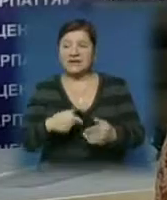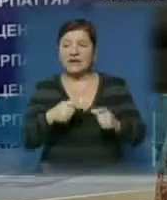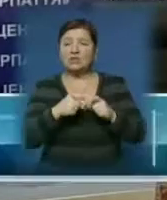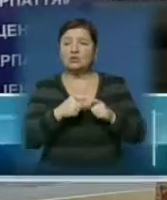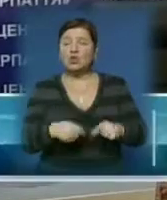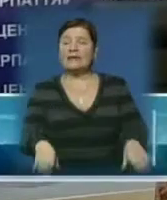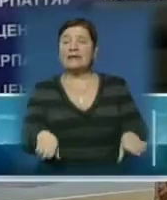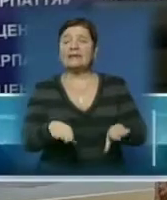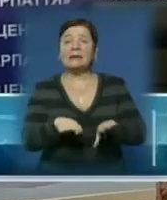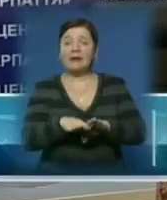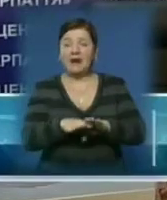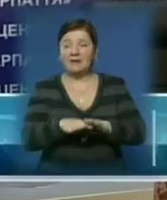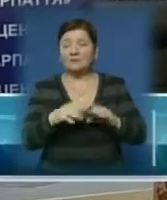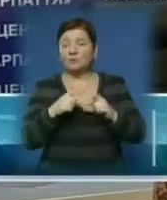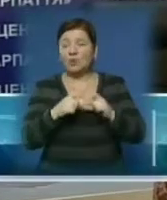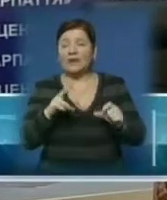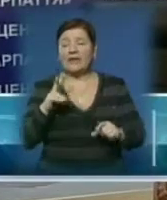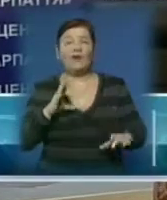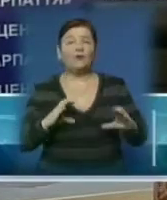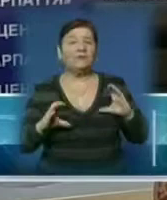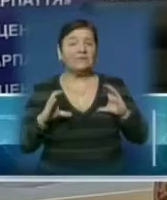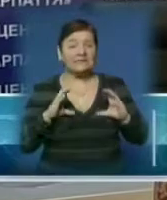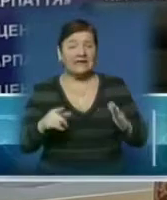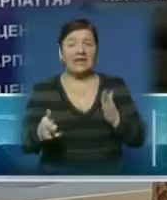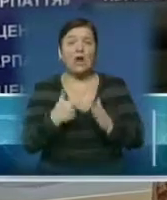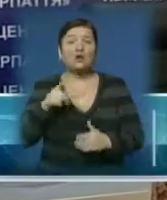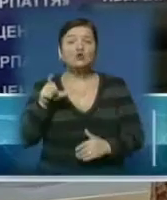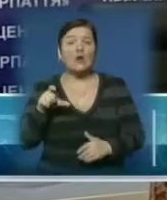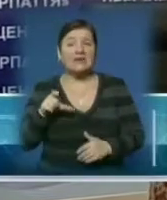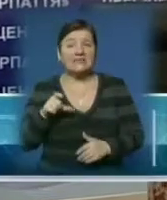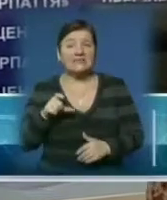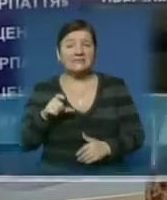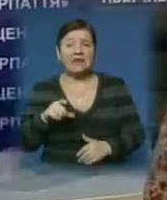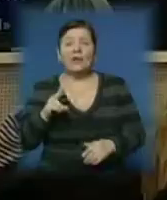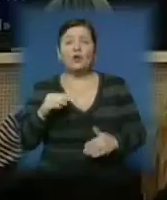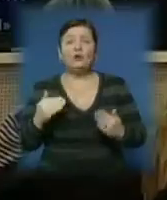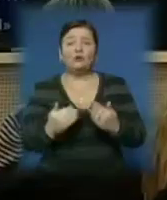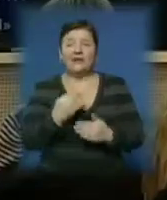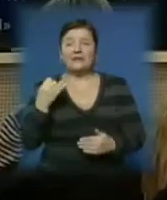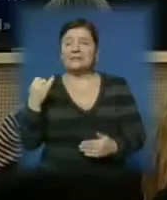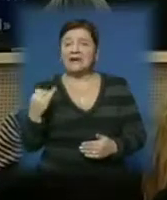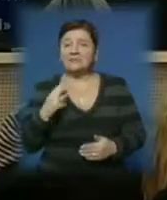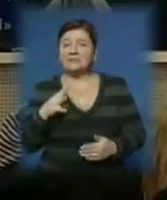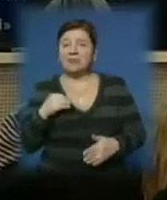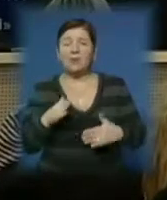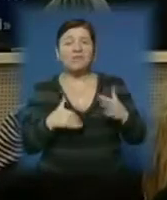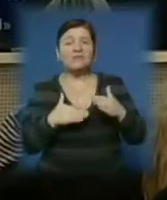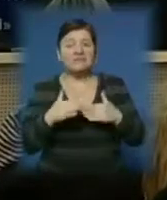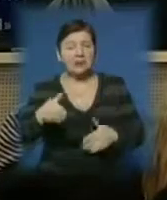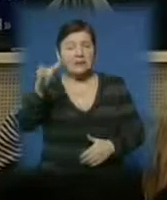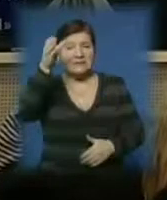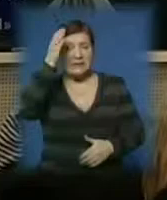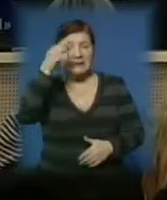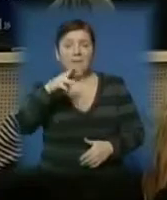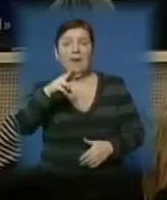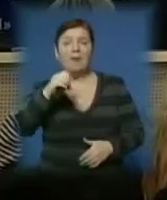така стандартна журналістська школа, як в університеті журналістів навчають. А щось таке нове, цікаве. Своїми професійними знаннями у галузі